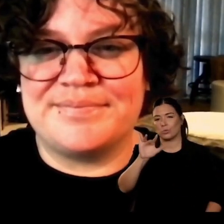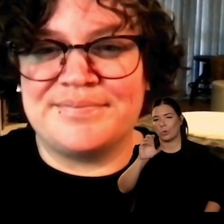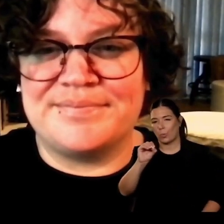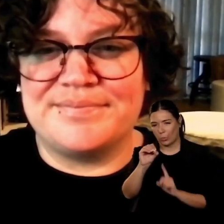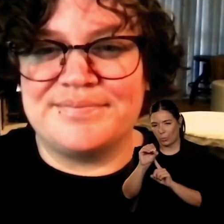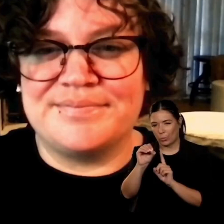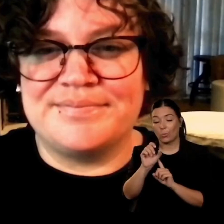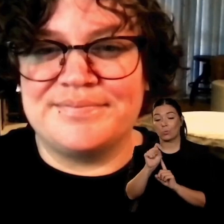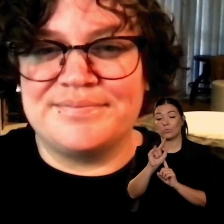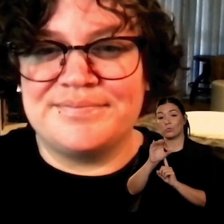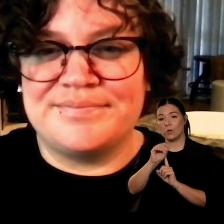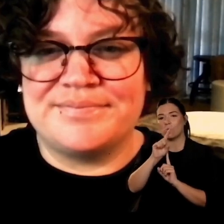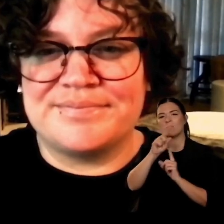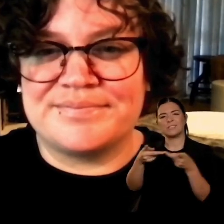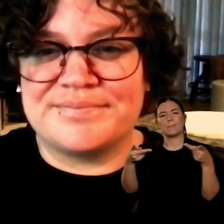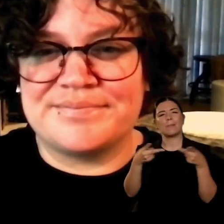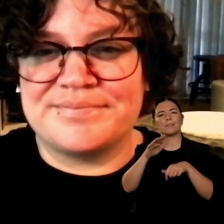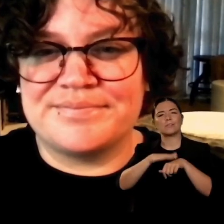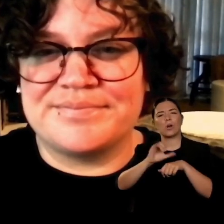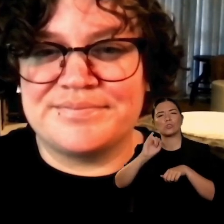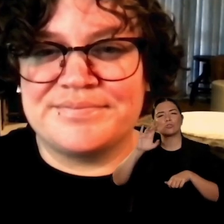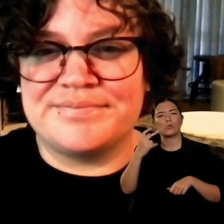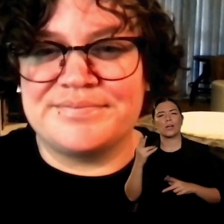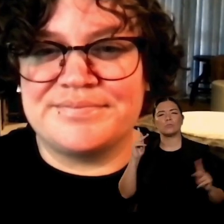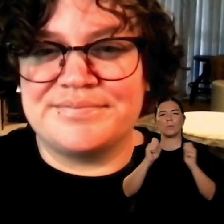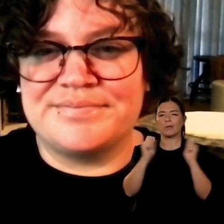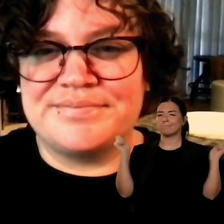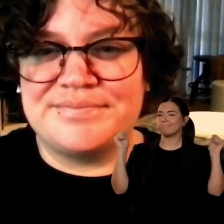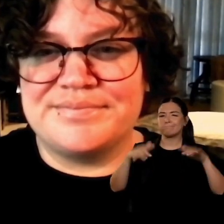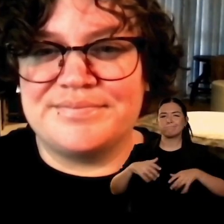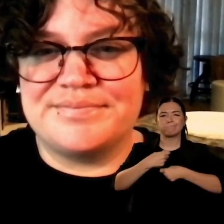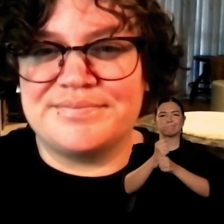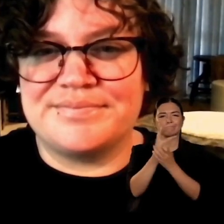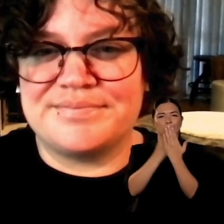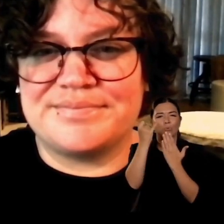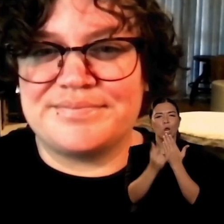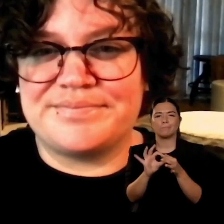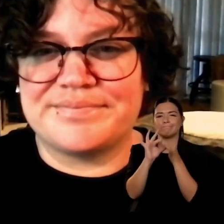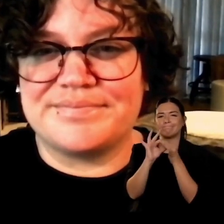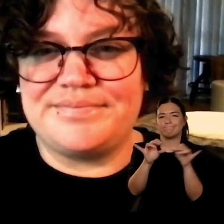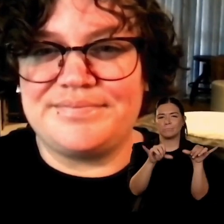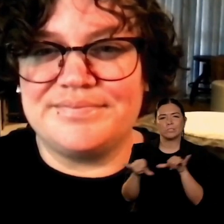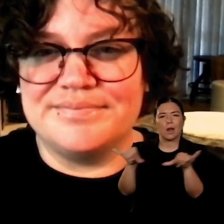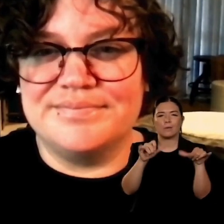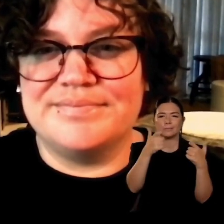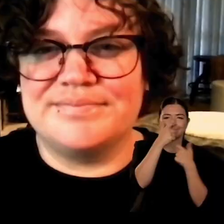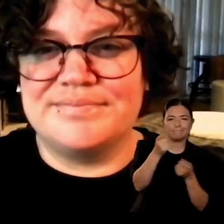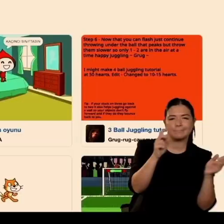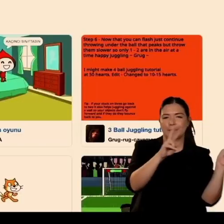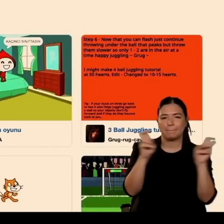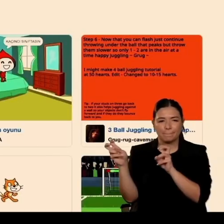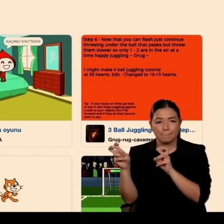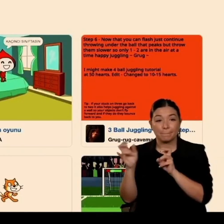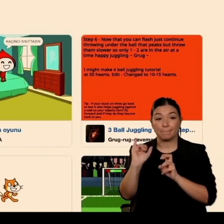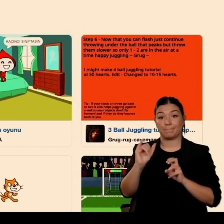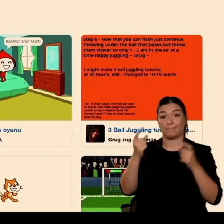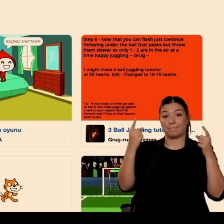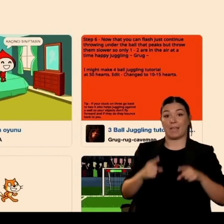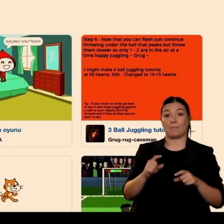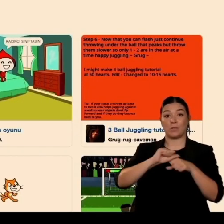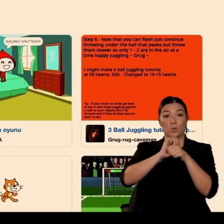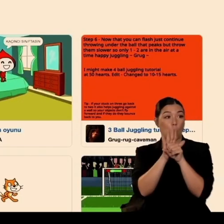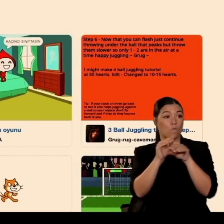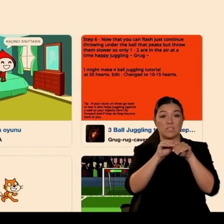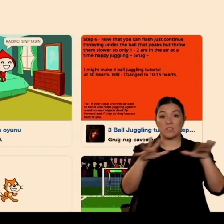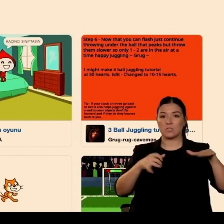i bambini hanno cominciato a creare questo studio per generare idee sugli sport che si possono fare in casa o